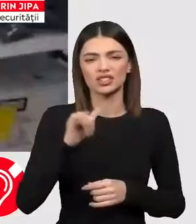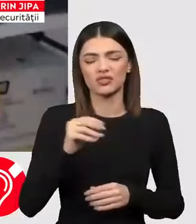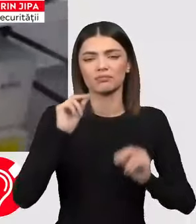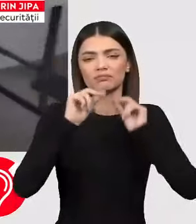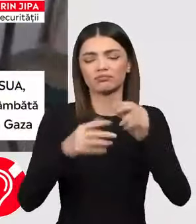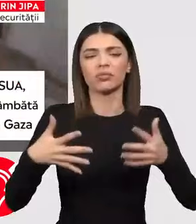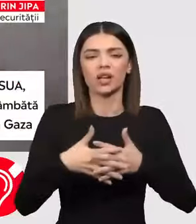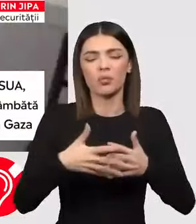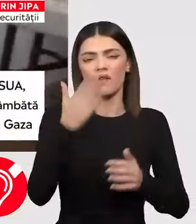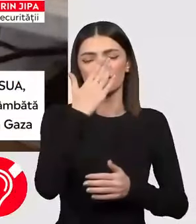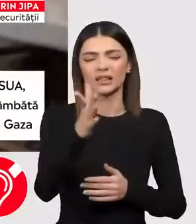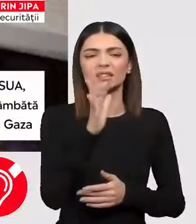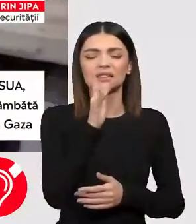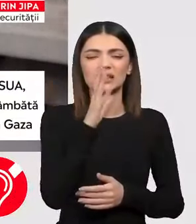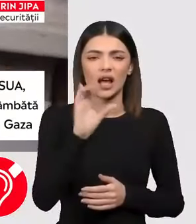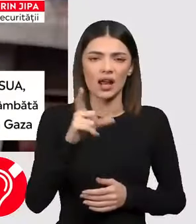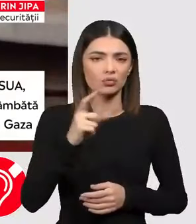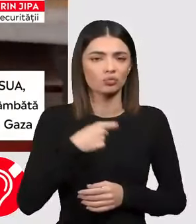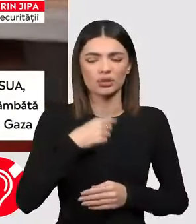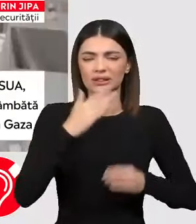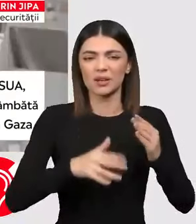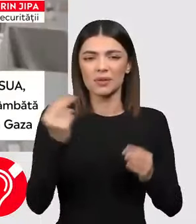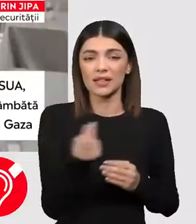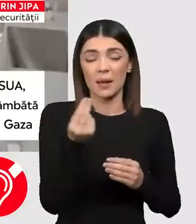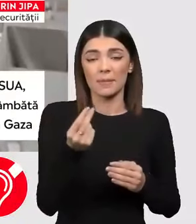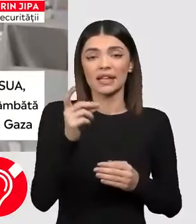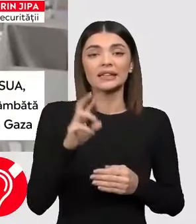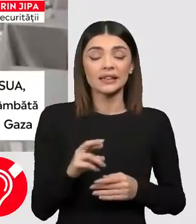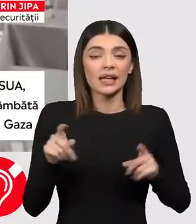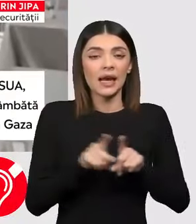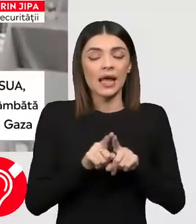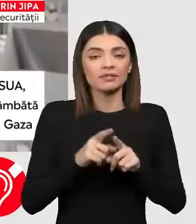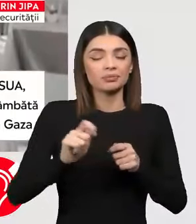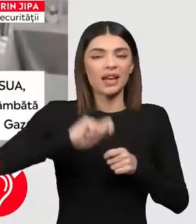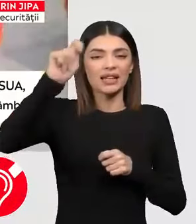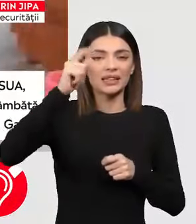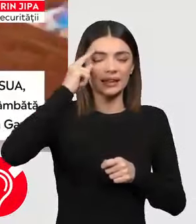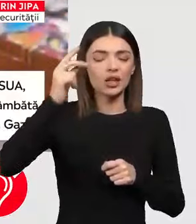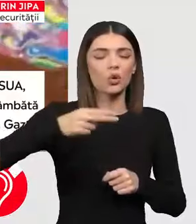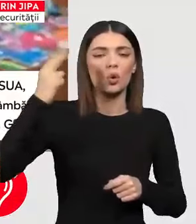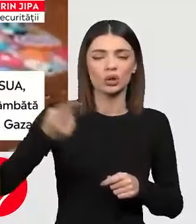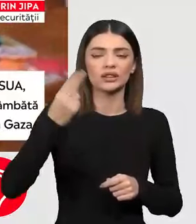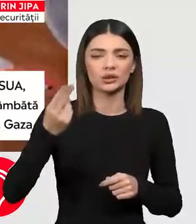intra în acest război și nu ciga și cu Israelul în acest moment, dar lansăle de rachete cred că vor continua.